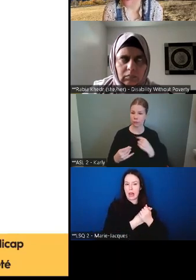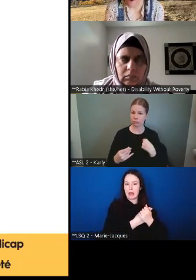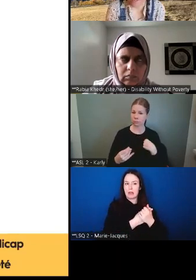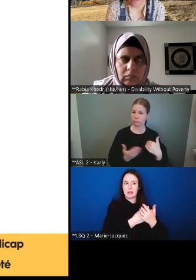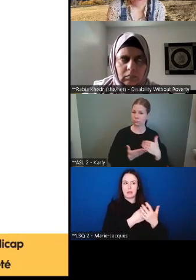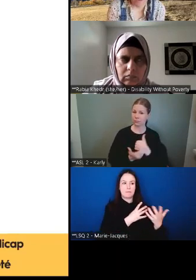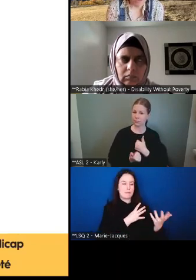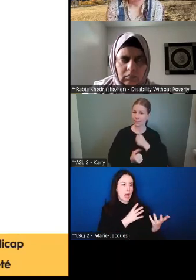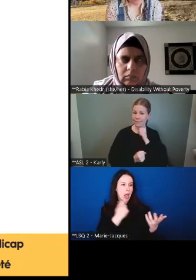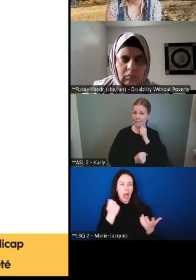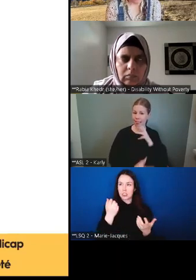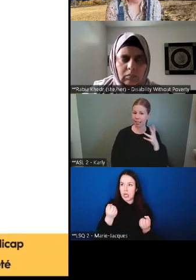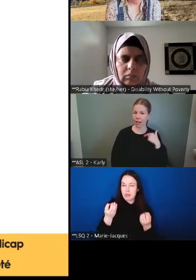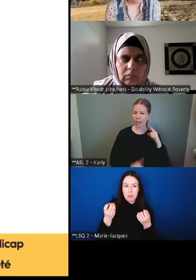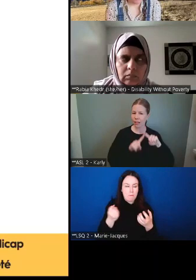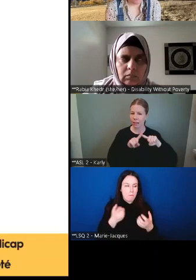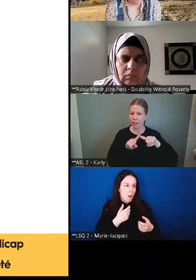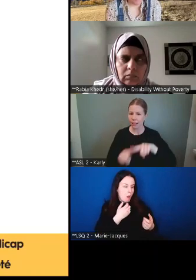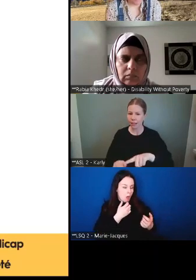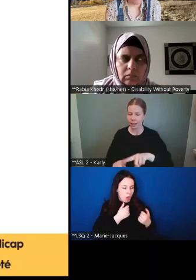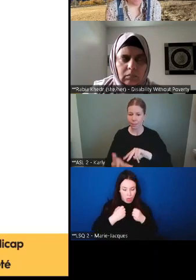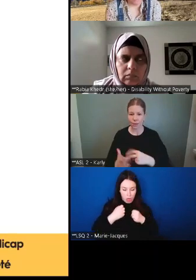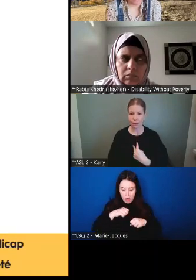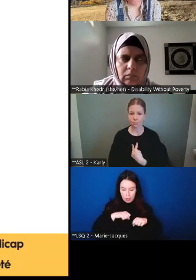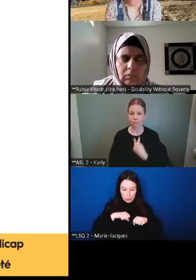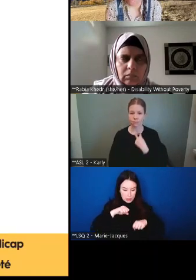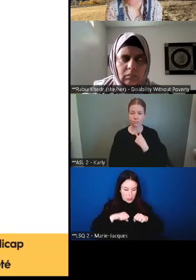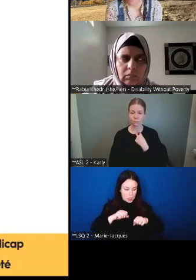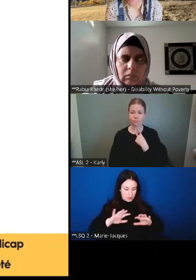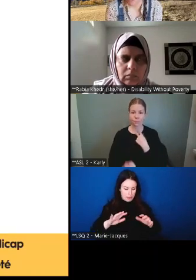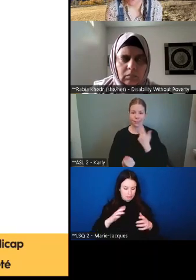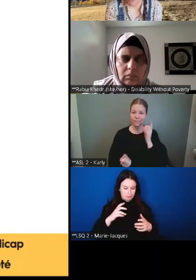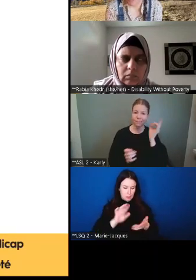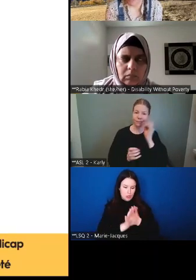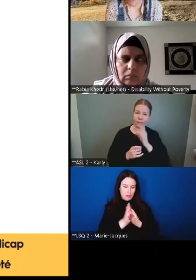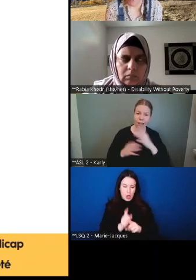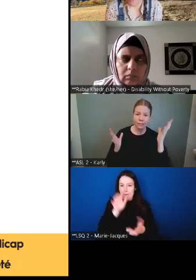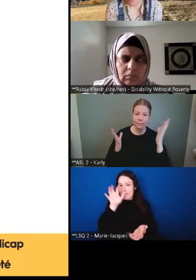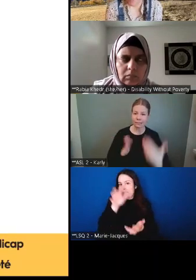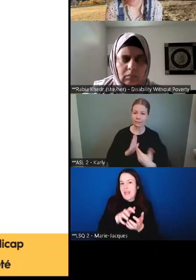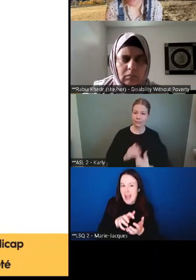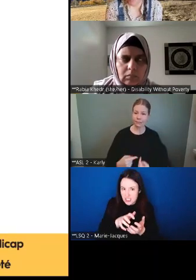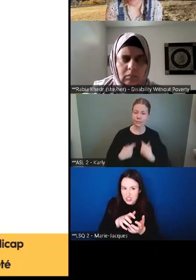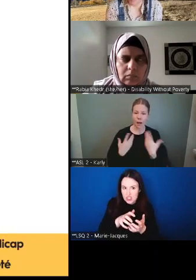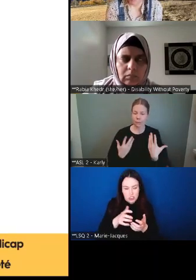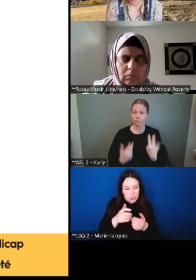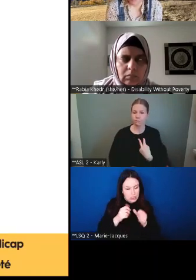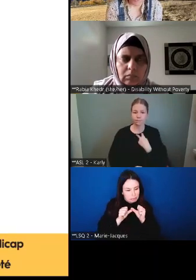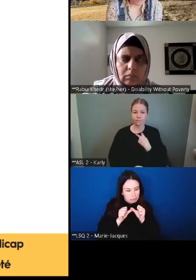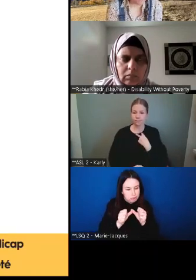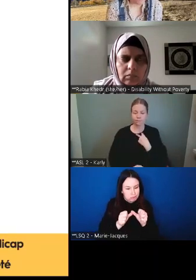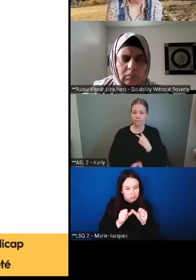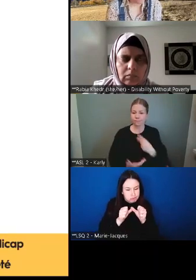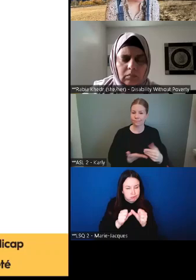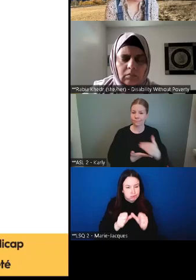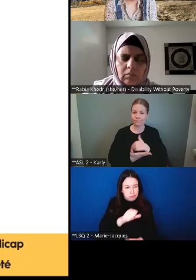femme n'a pas d'argent elle-même, elle se sent piégée dans un cycle de violence et de pauvreté.